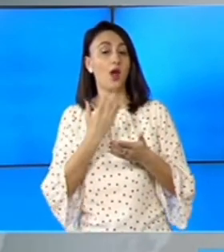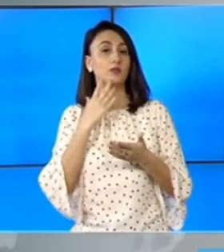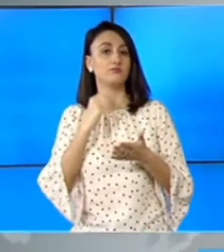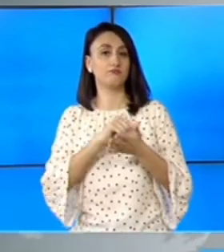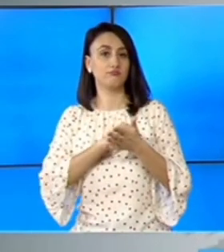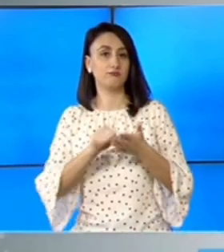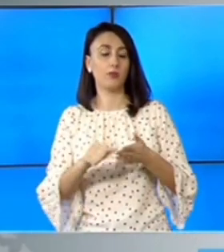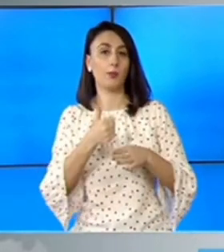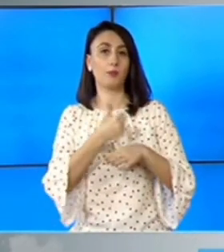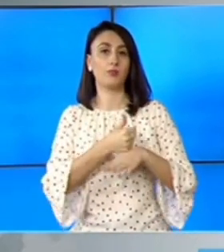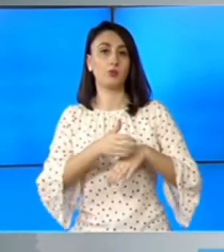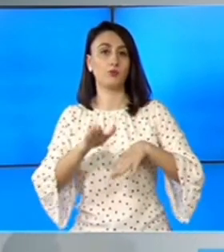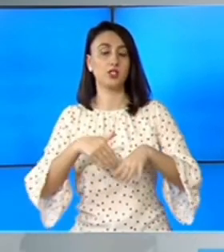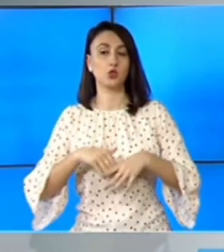fost demis de premierul Florin Câțu.